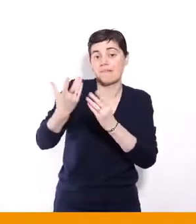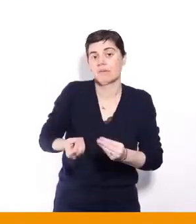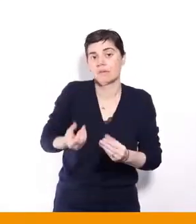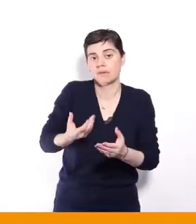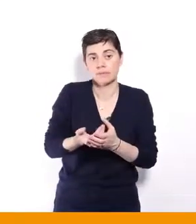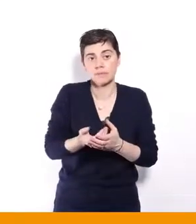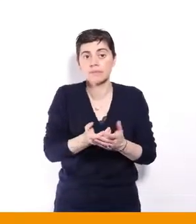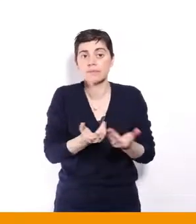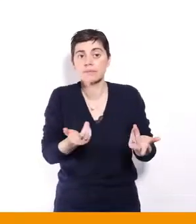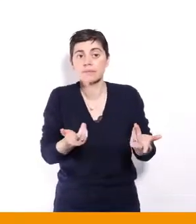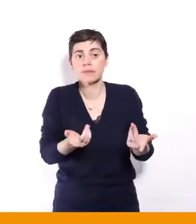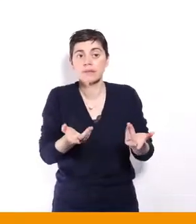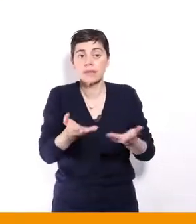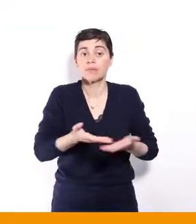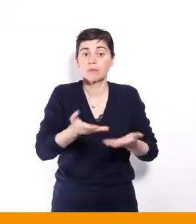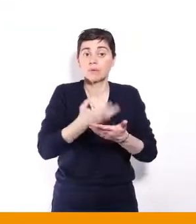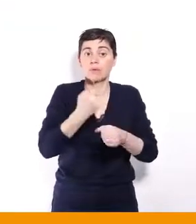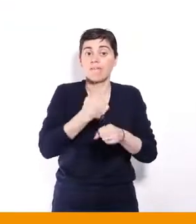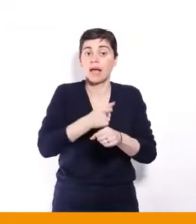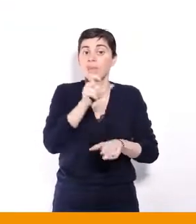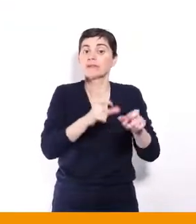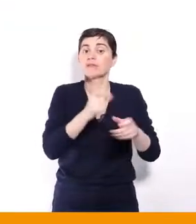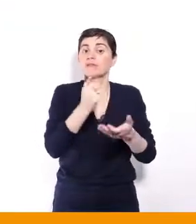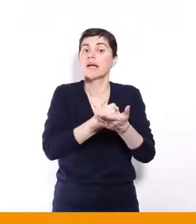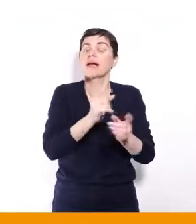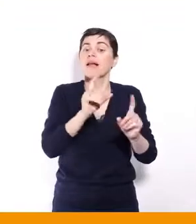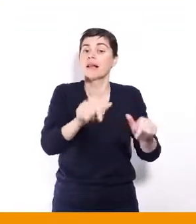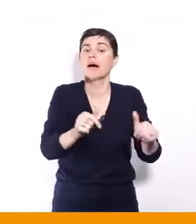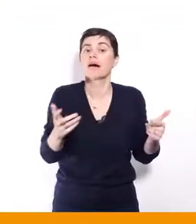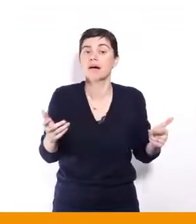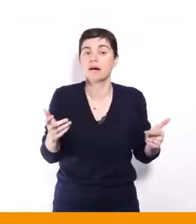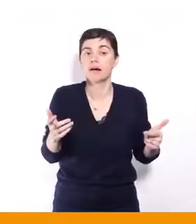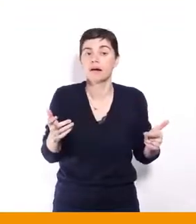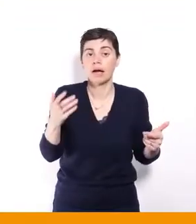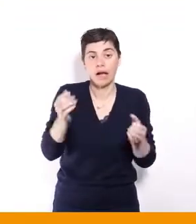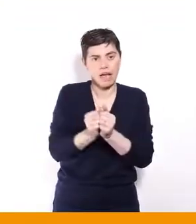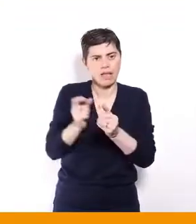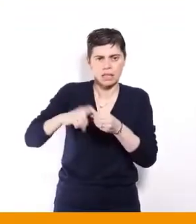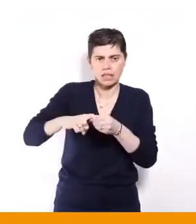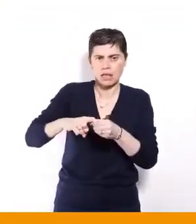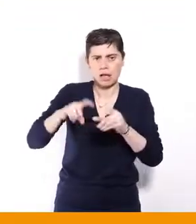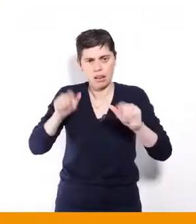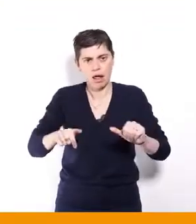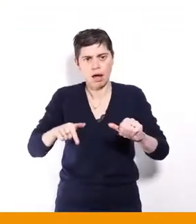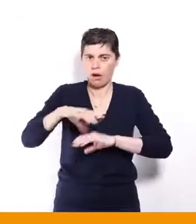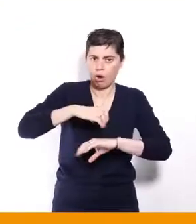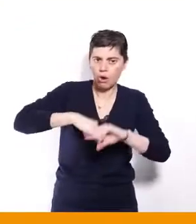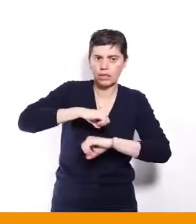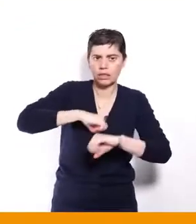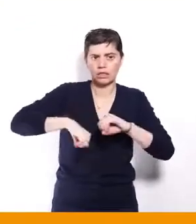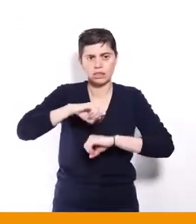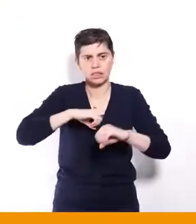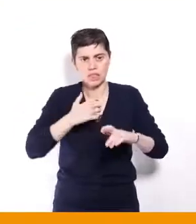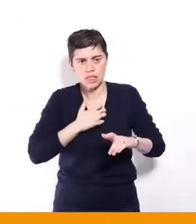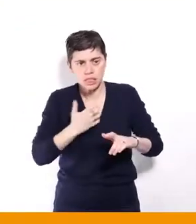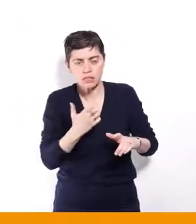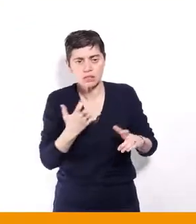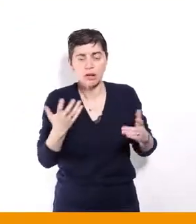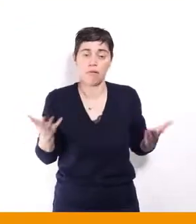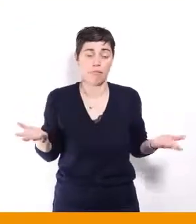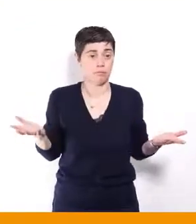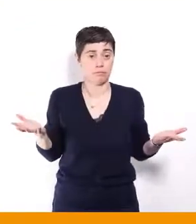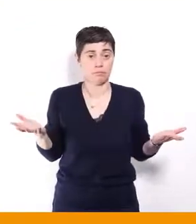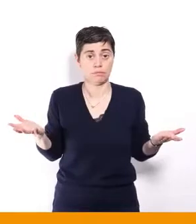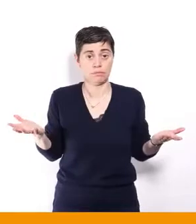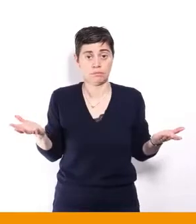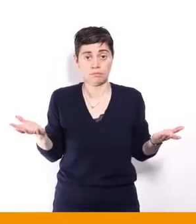un milieu de travail, bien sûr que s'il a une vie syndicale, je ne vois absolument pas